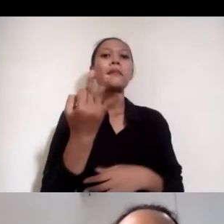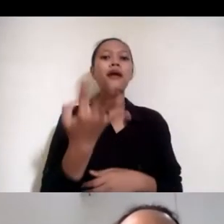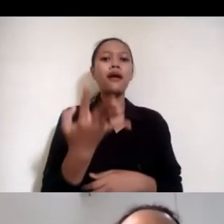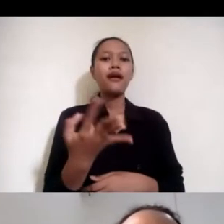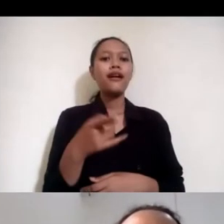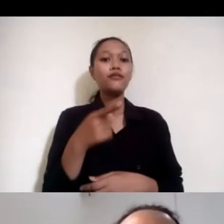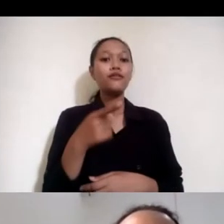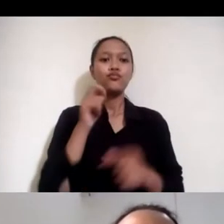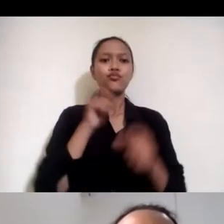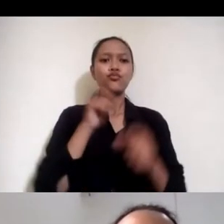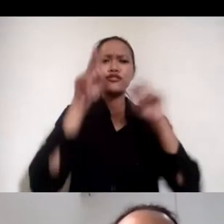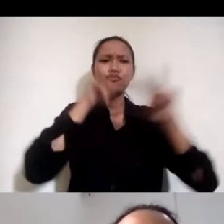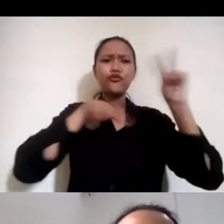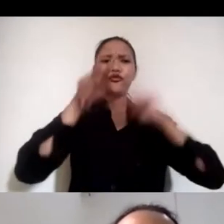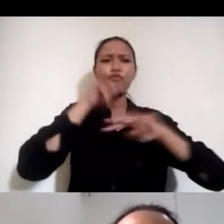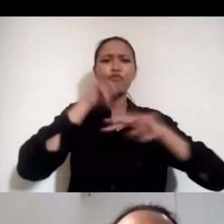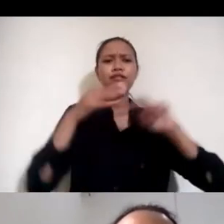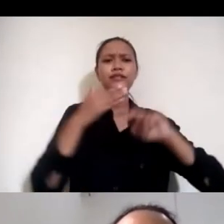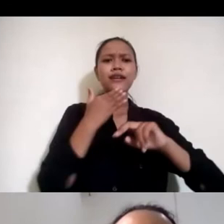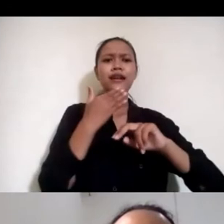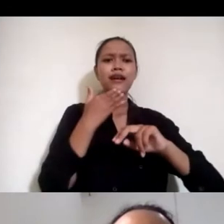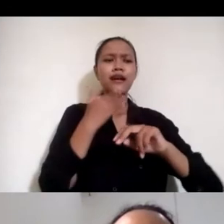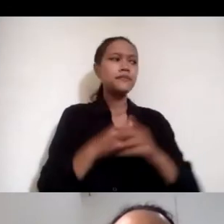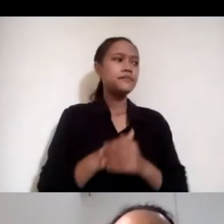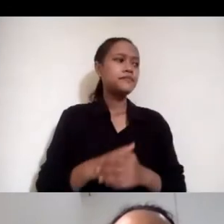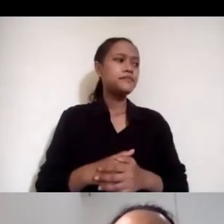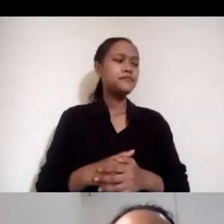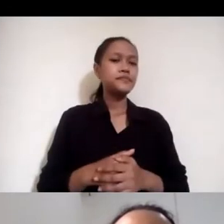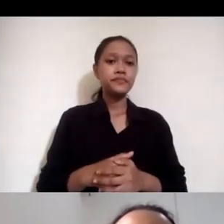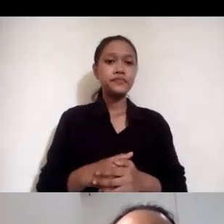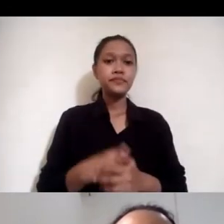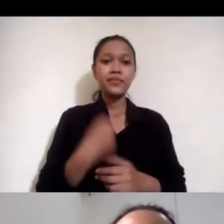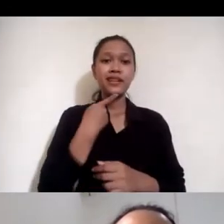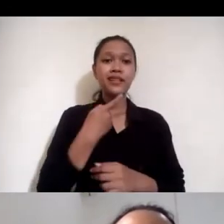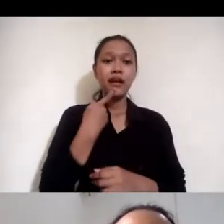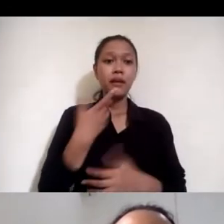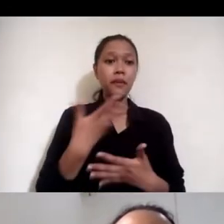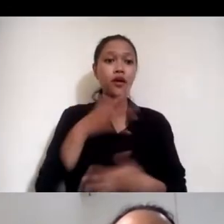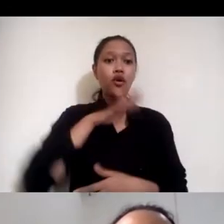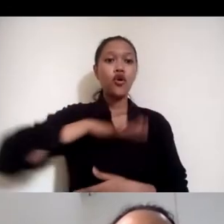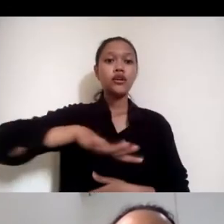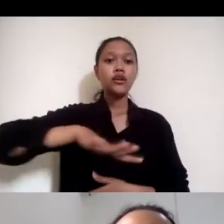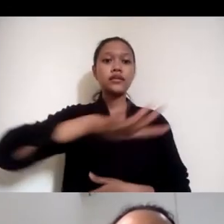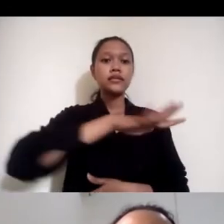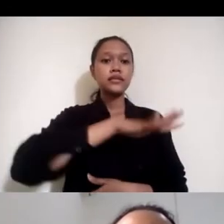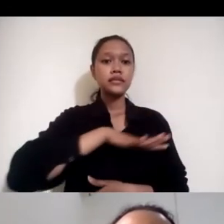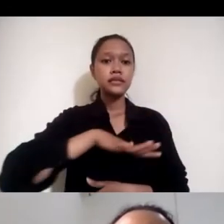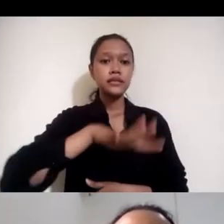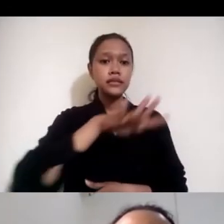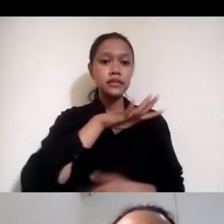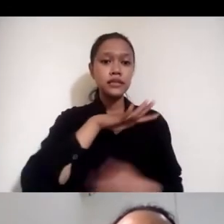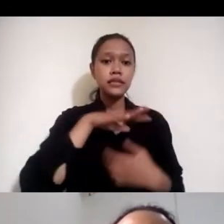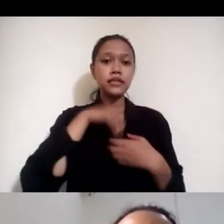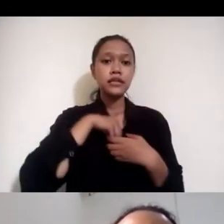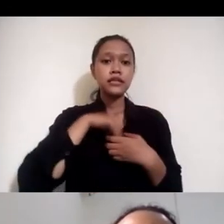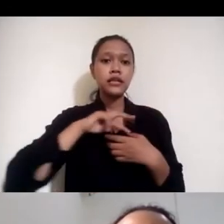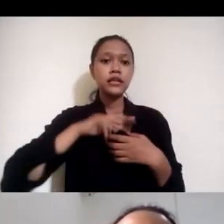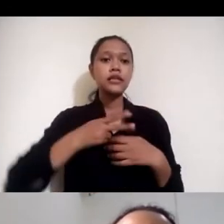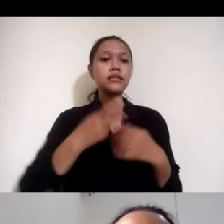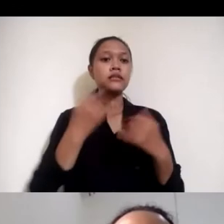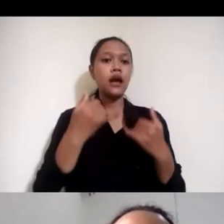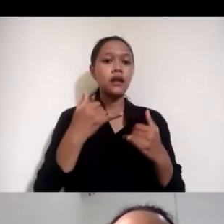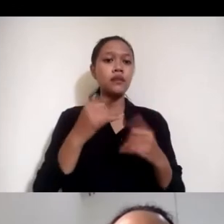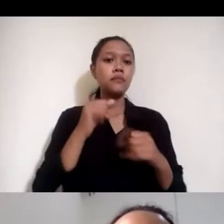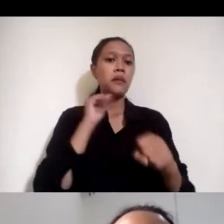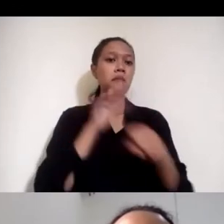mereka bikin survei sederhana tentang kondisi transgender di masa pandemi. Kita